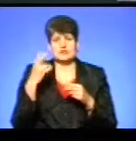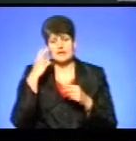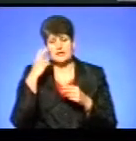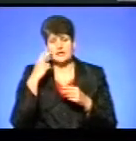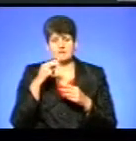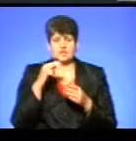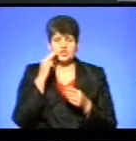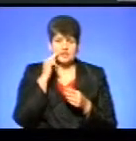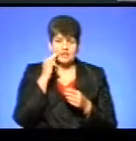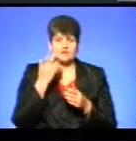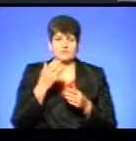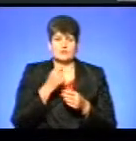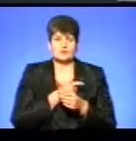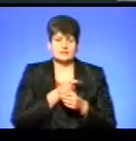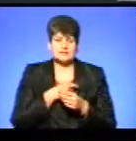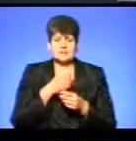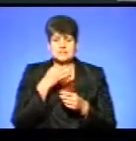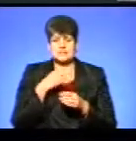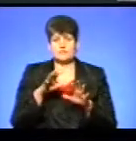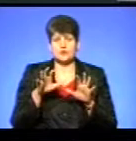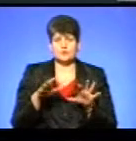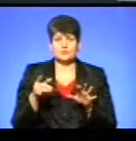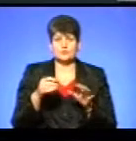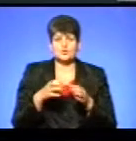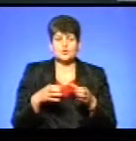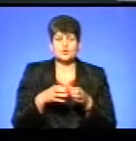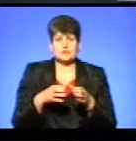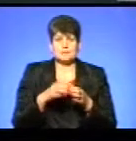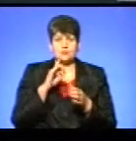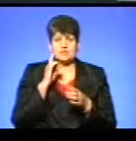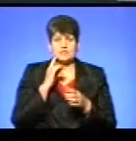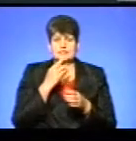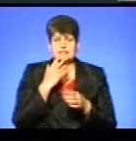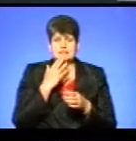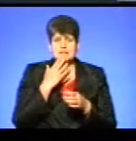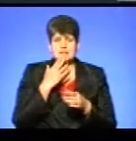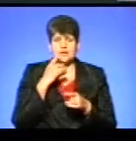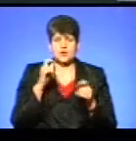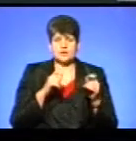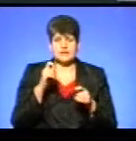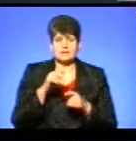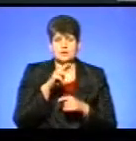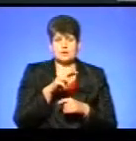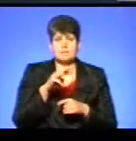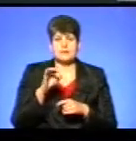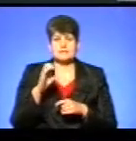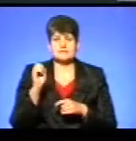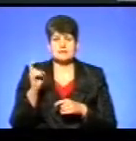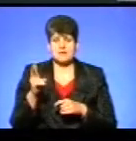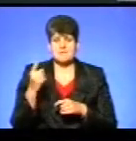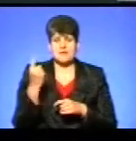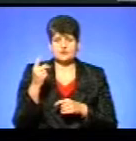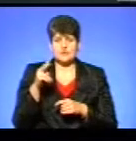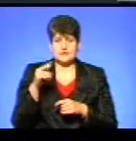Чернігова, повідомив голова Тернопільського осередку громадської організації «Молодіжний націоналістичний конгрес» Микола Мисак. Зазначу, 1